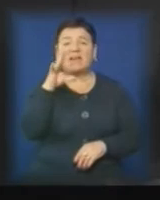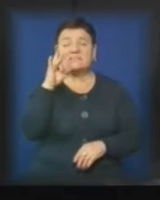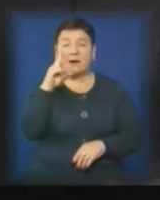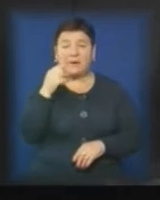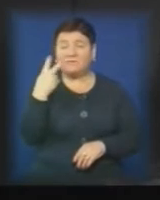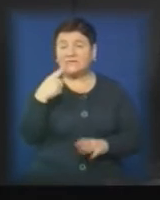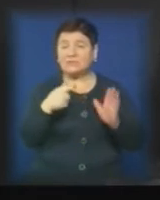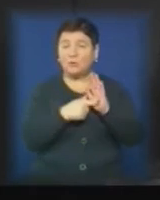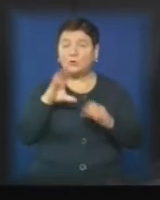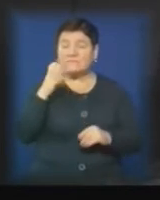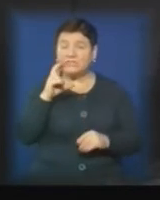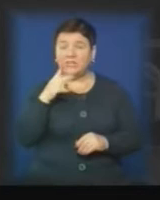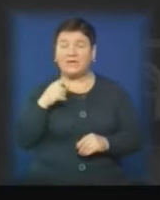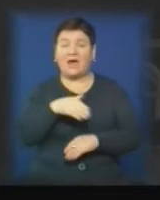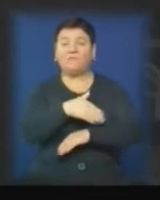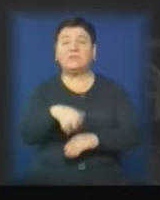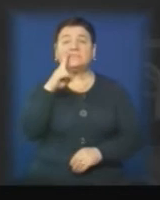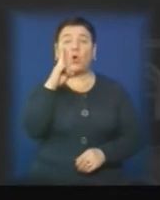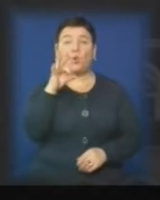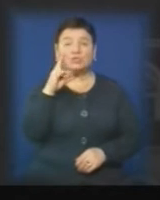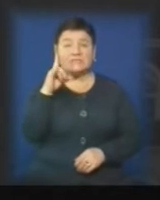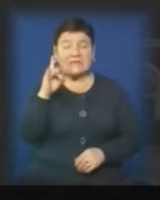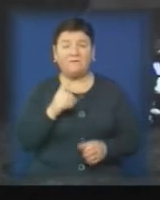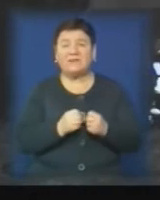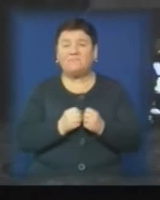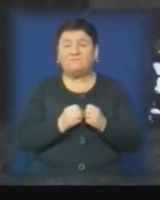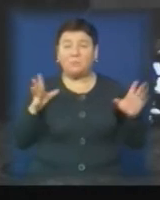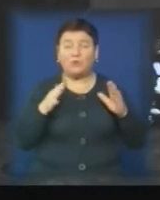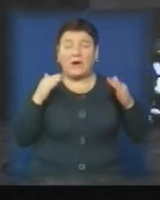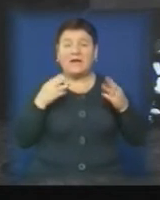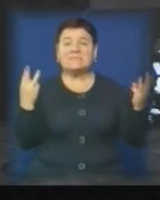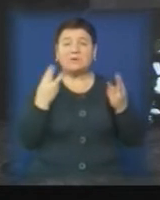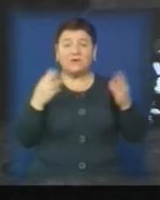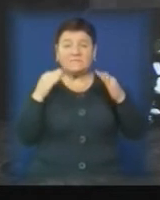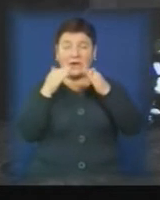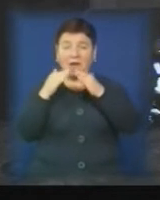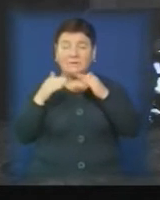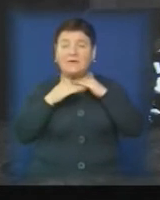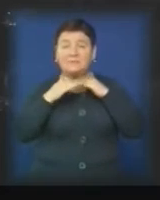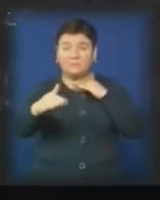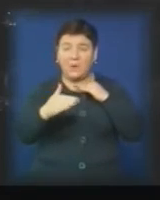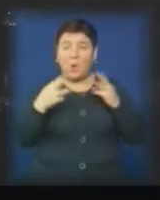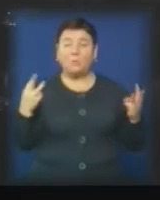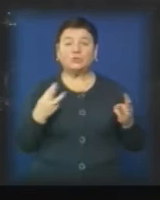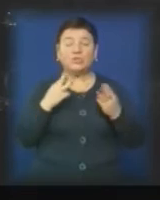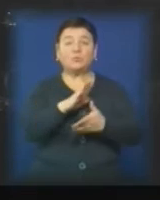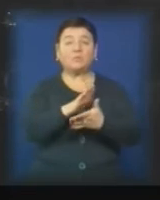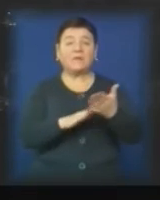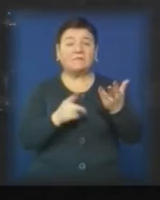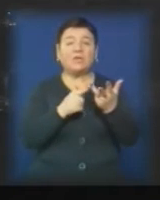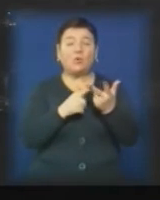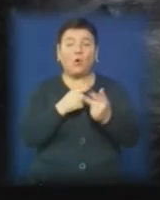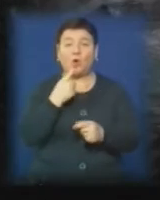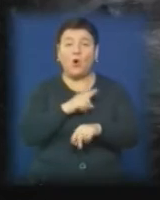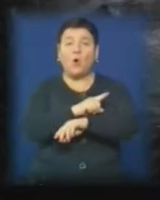увечері 27 січня на вулиці Кошицькій. Від вибуху загорівся дах і мансардне перекриття будинку. Пожежу впродовж кількох годин